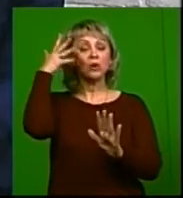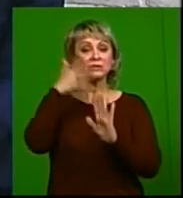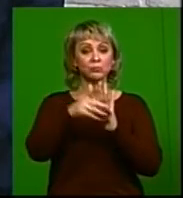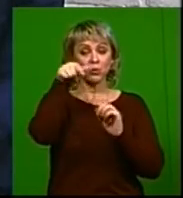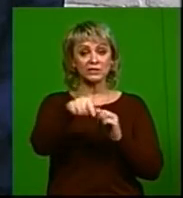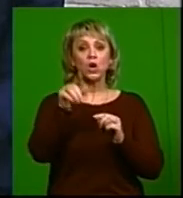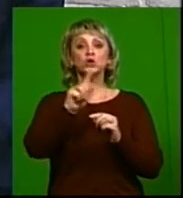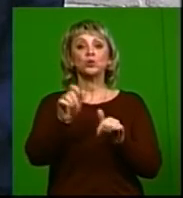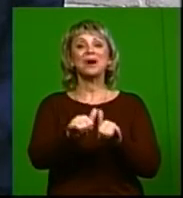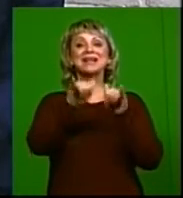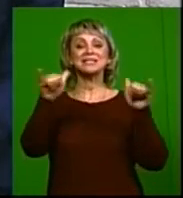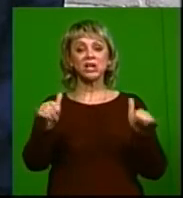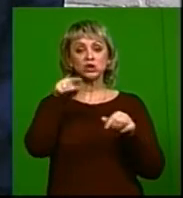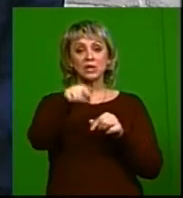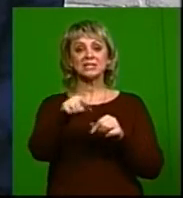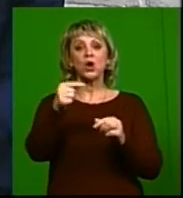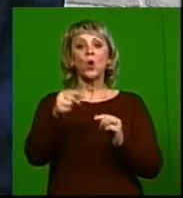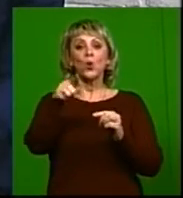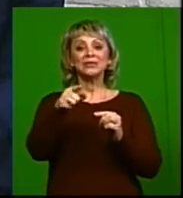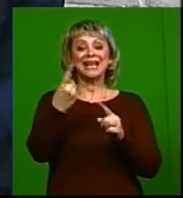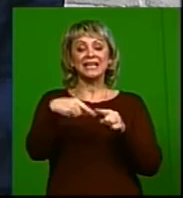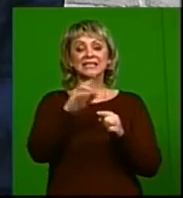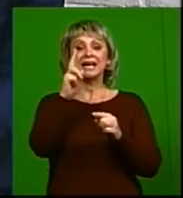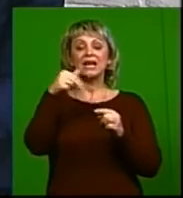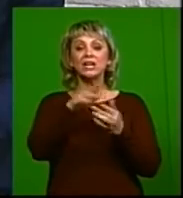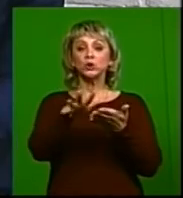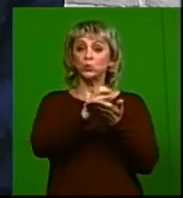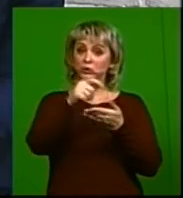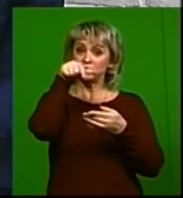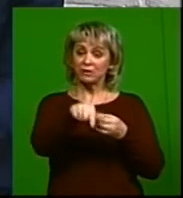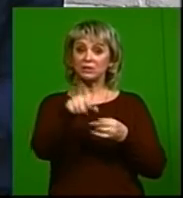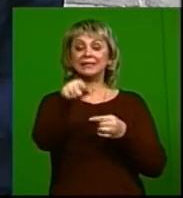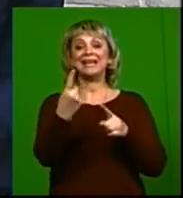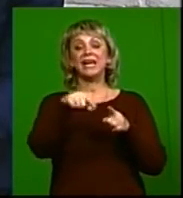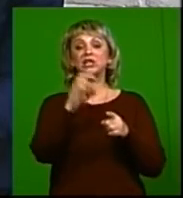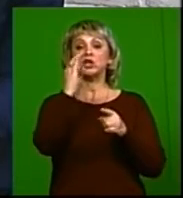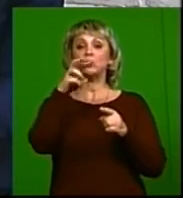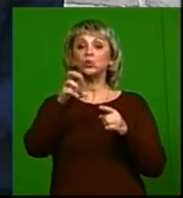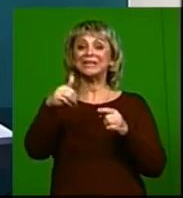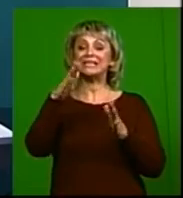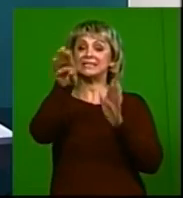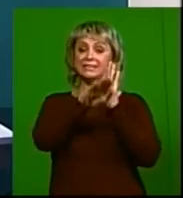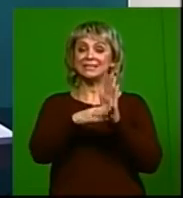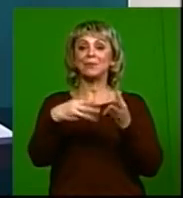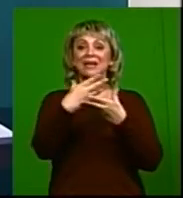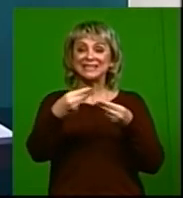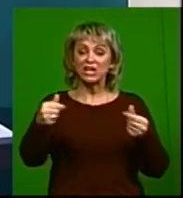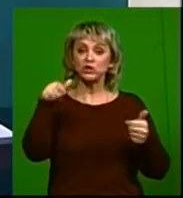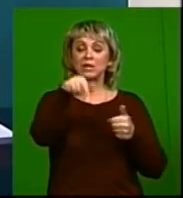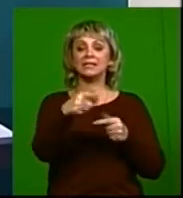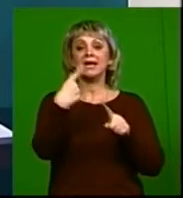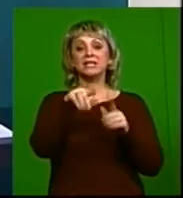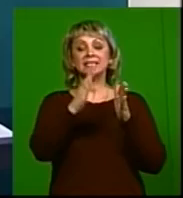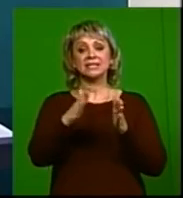того, чтобы размножаться. Размножаясь, он истощает эти клетки, они погибают. И таким образом иммунная система истощается, и это состояние